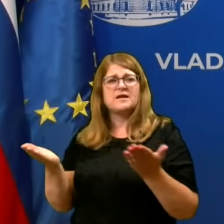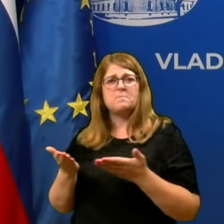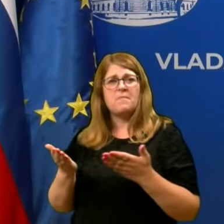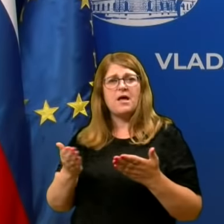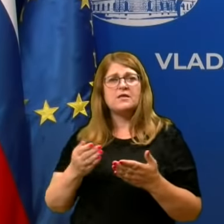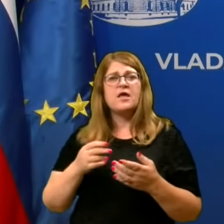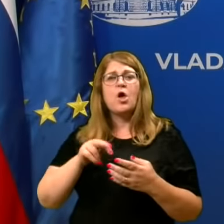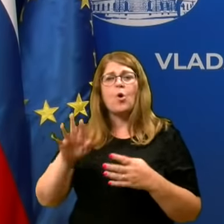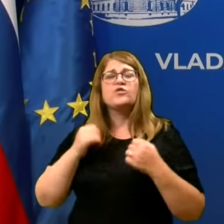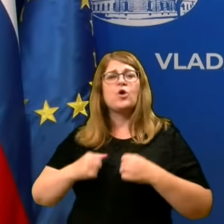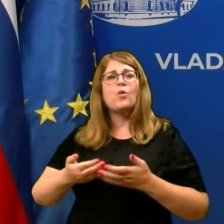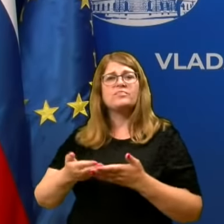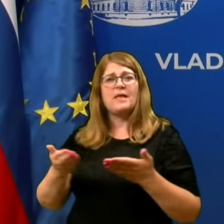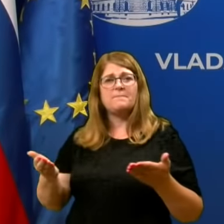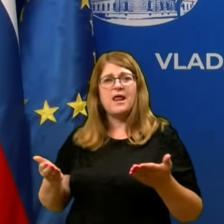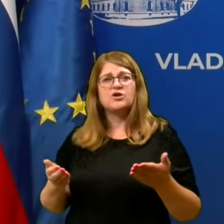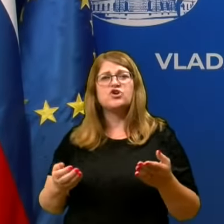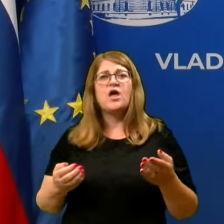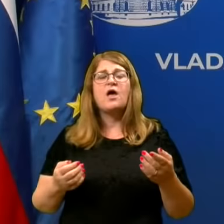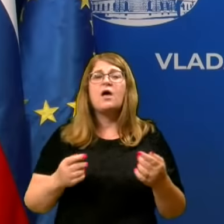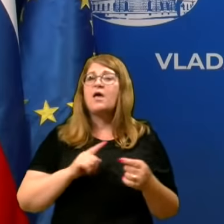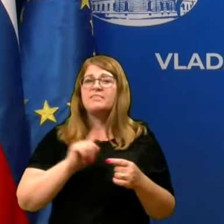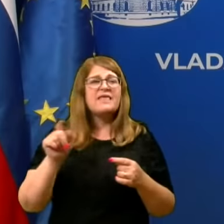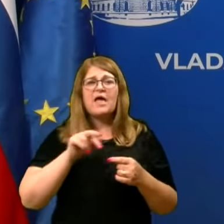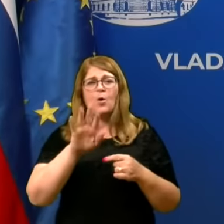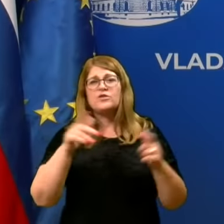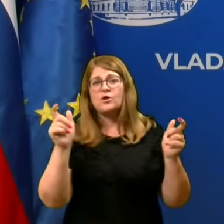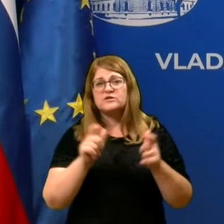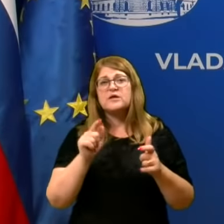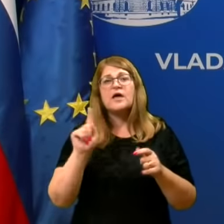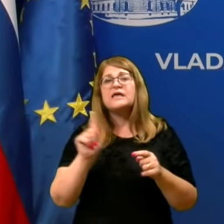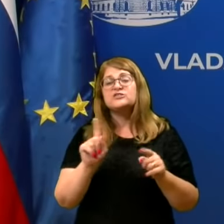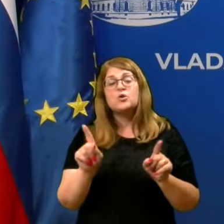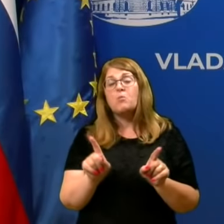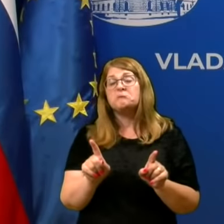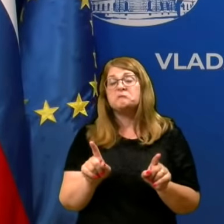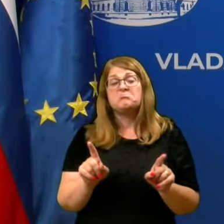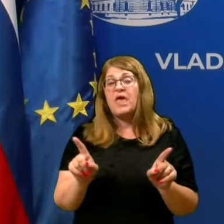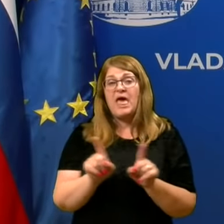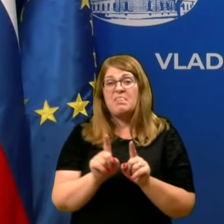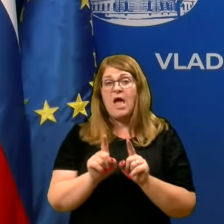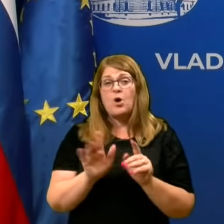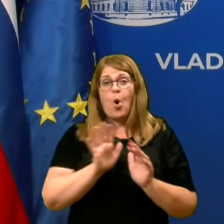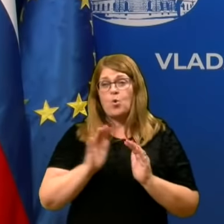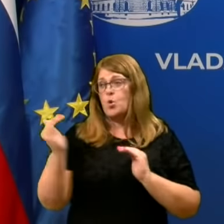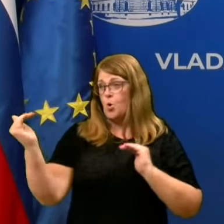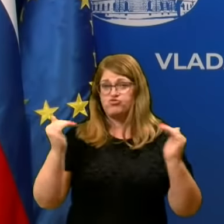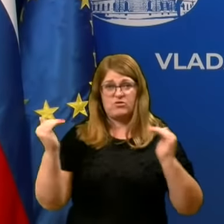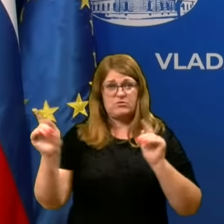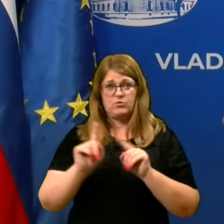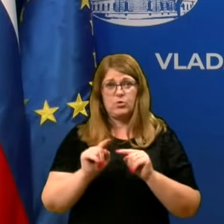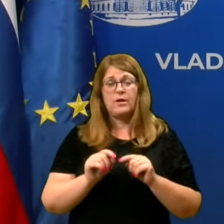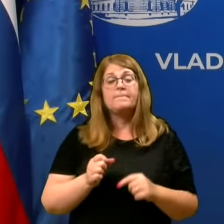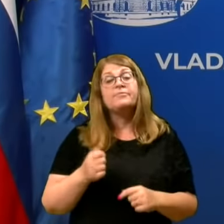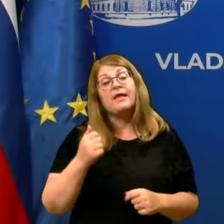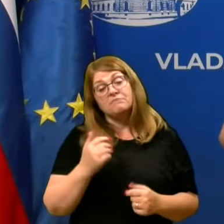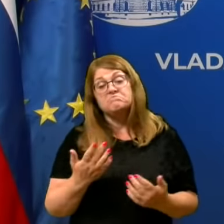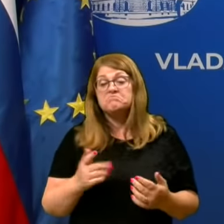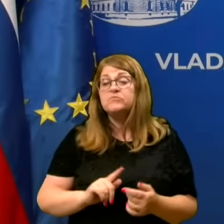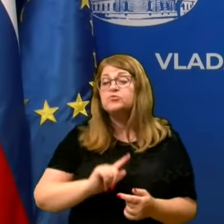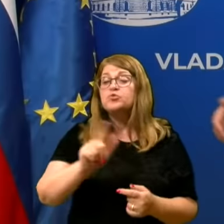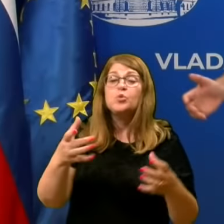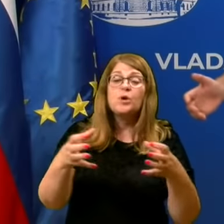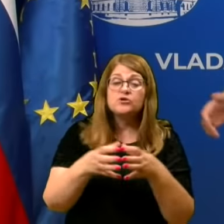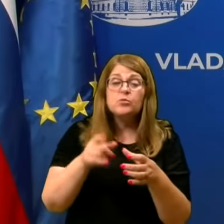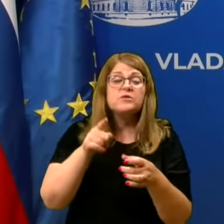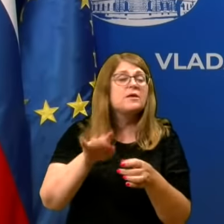pravzaprav hodijo na plažo apartma in ne hodijo na te zabave in verjetno niso nič bolj ogrožni kot prej nas. Je pa pač druga skupina, ki ne more mimo nobene zabave, ki se jim